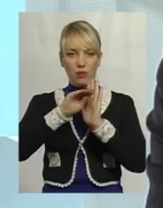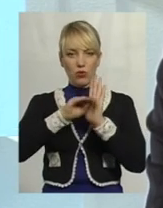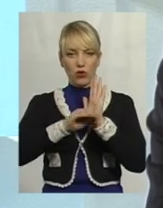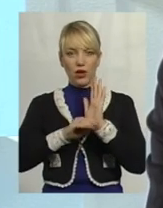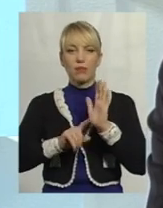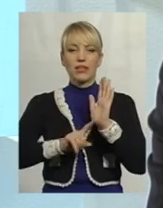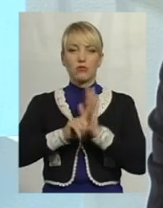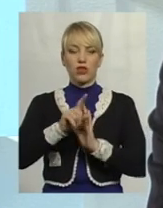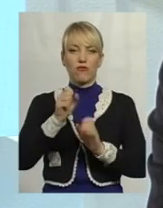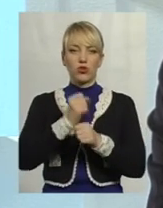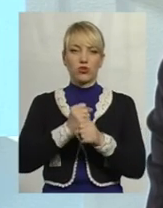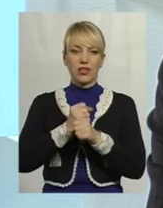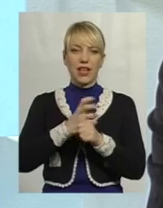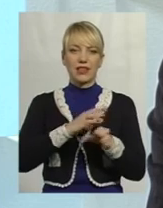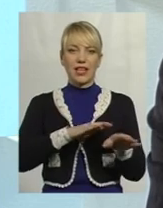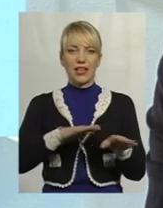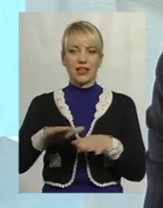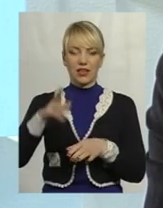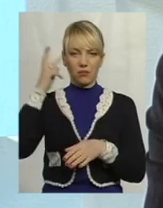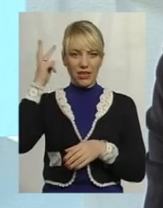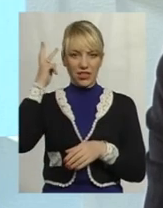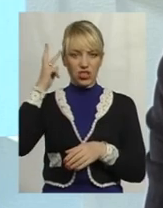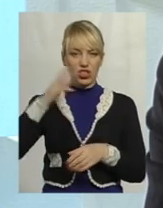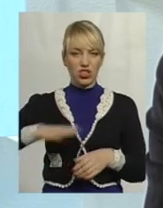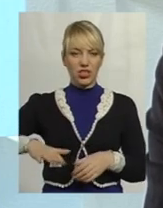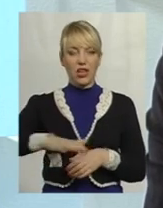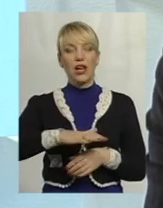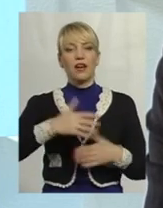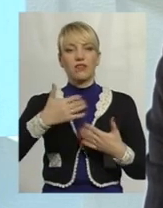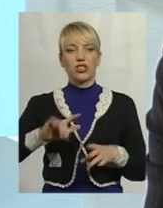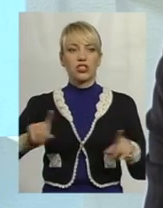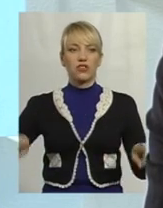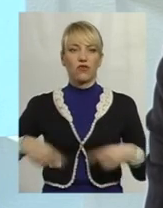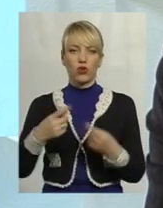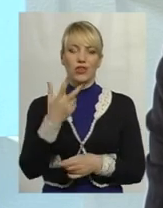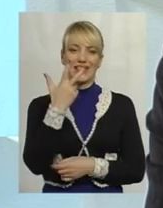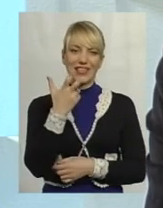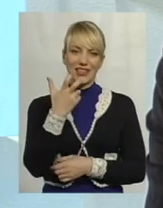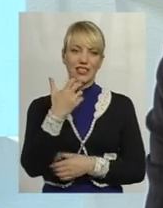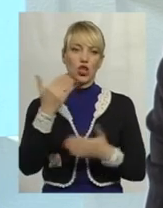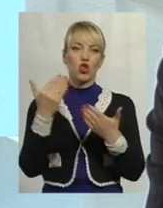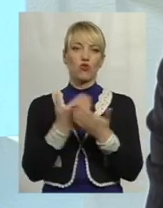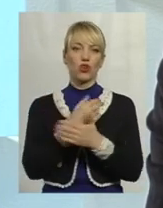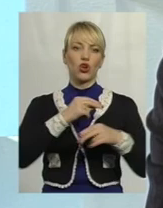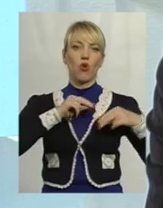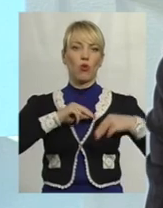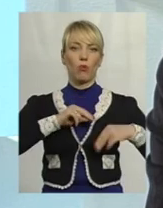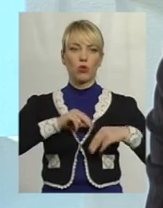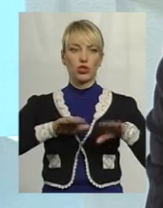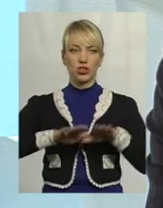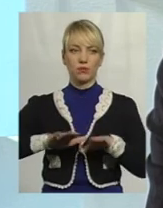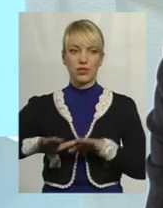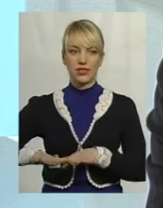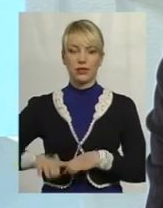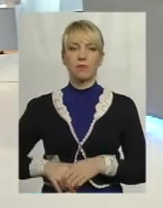функціонування на теренах Хмельниччини вже створено майже три сотні нових робочих місць, офіційних нових робочих місць. Скажіть,